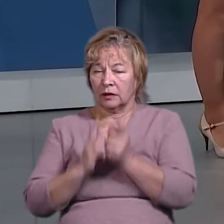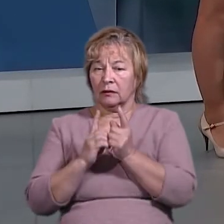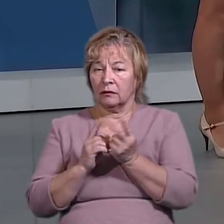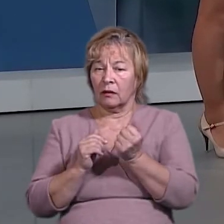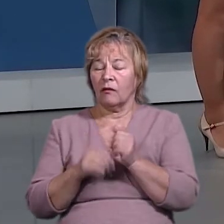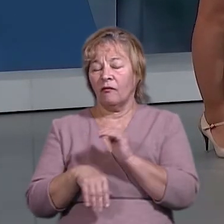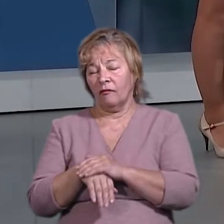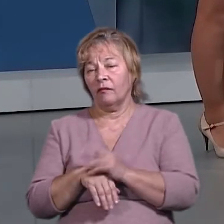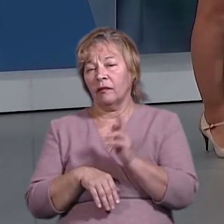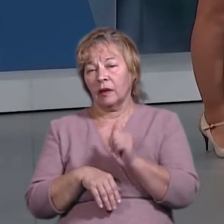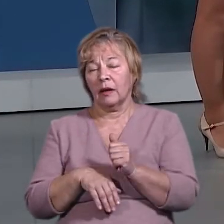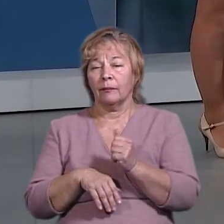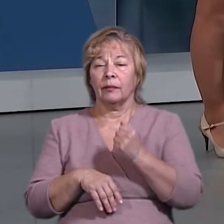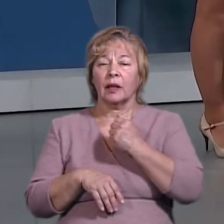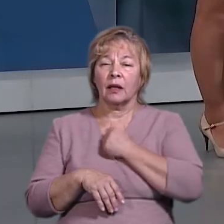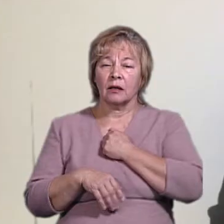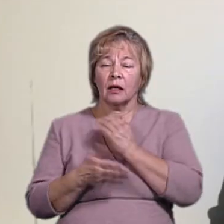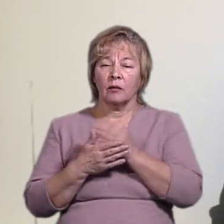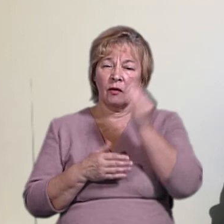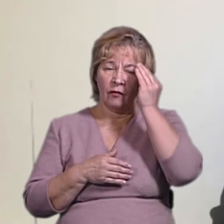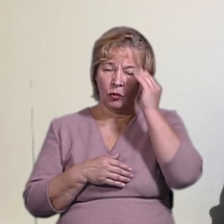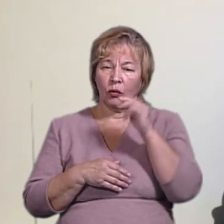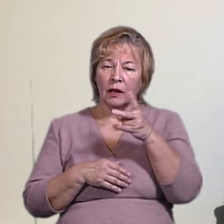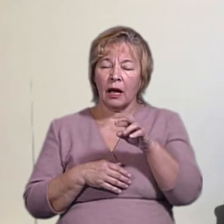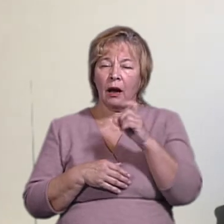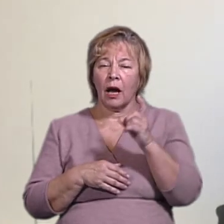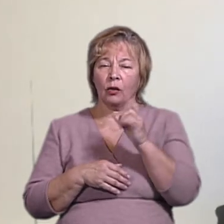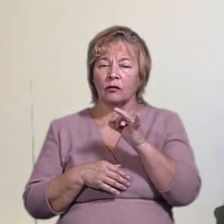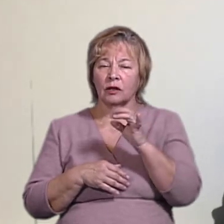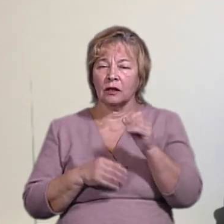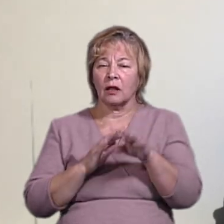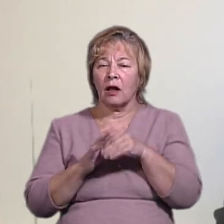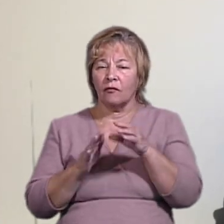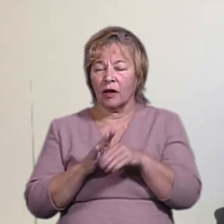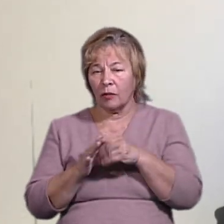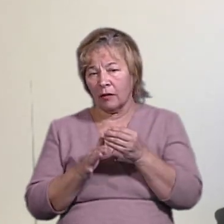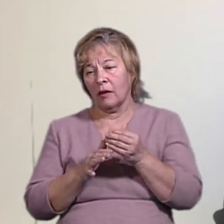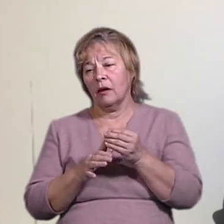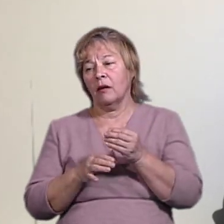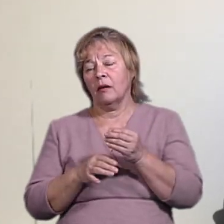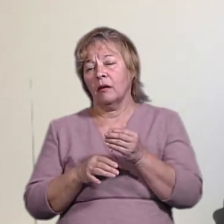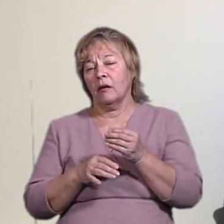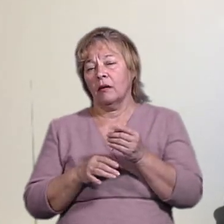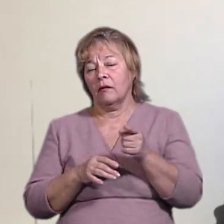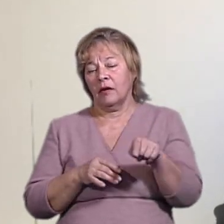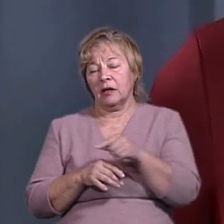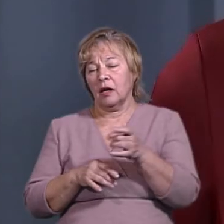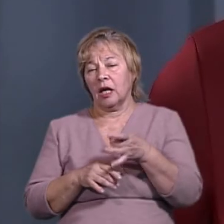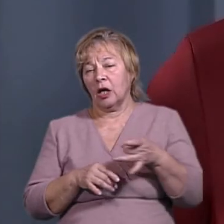Так, що ви вже сказали? На жаль, я маю на увазі для Харківщини, для виборів на щастя в двох інших регіонах.